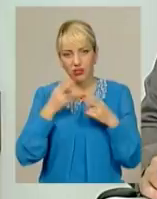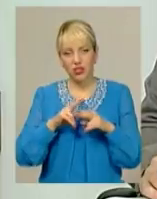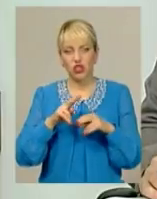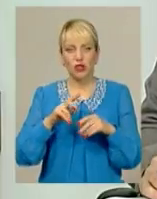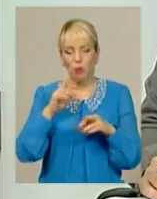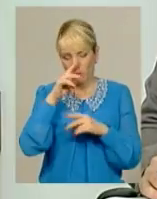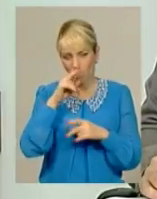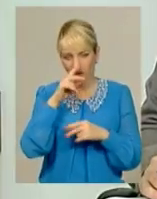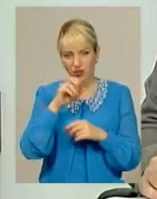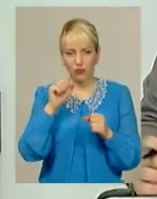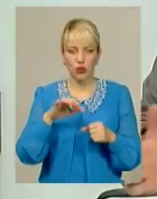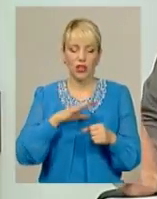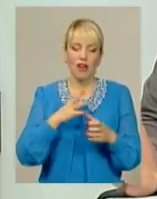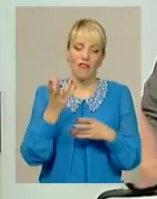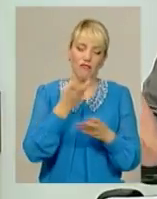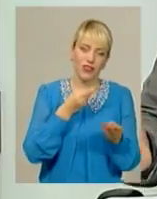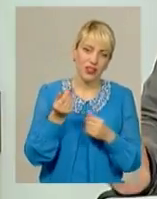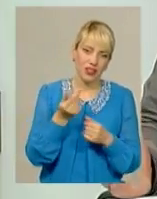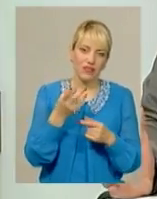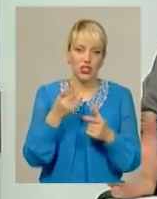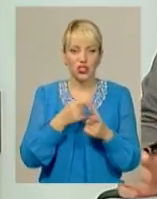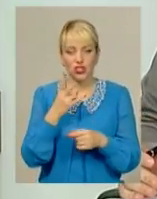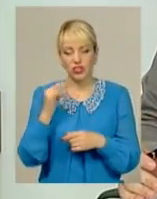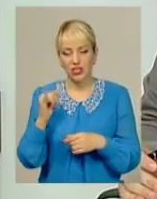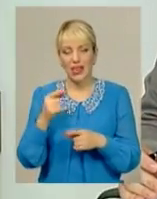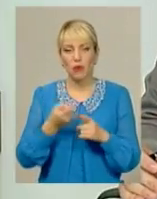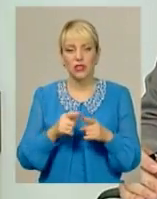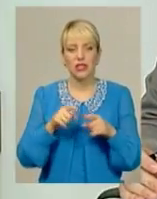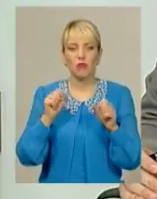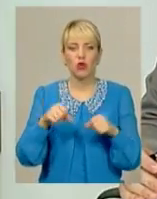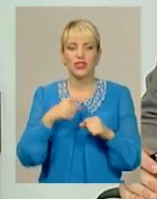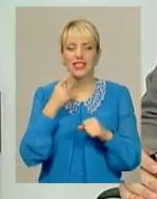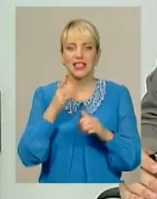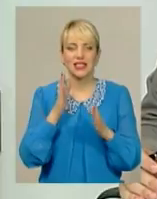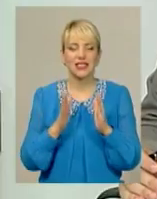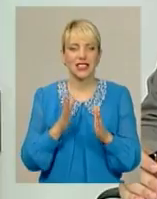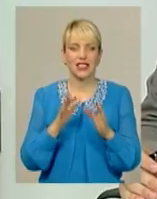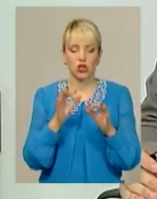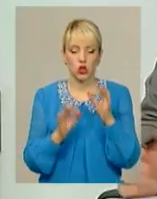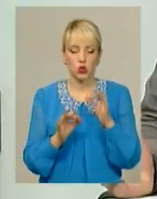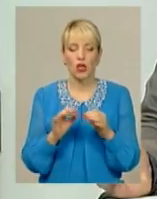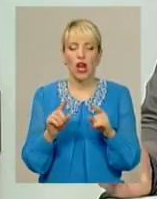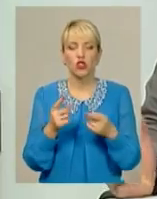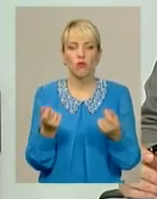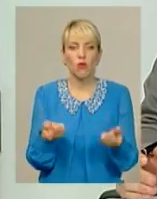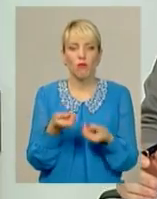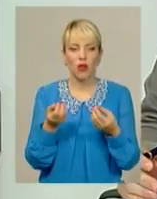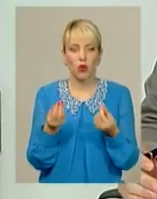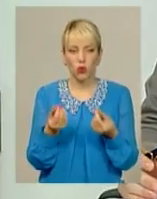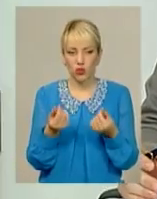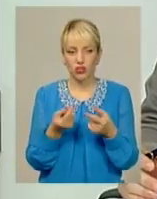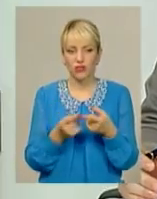чи фіктивні, чи ні, ну, про це може сказати тільки суд, а стосовно малих сум, так ви ще запитували,